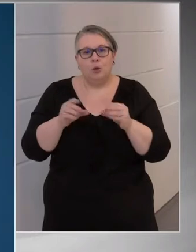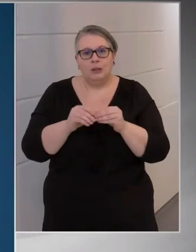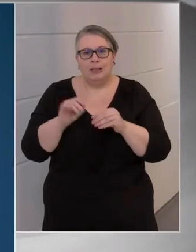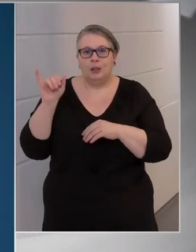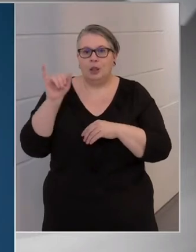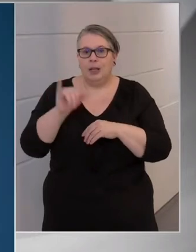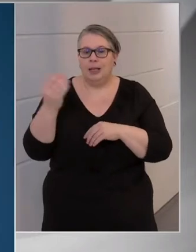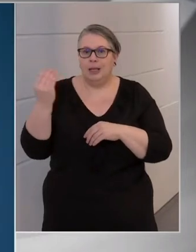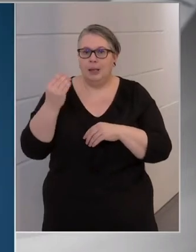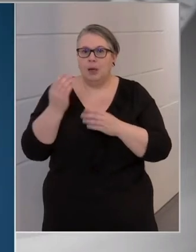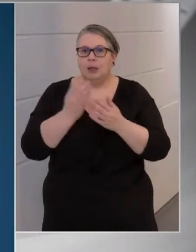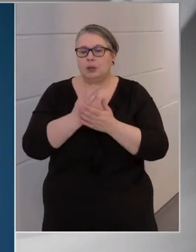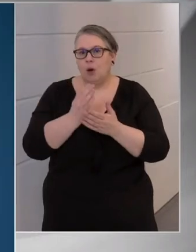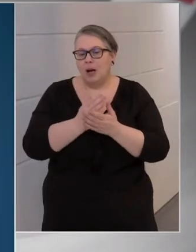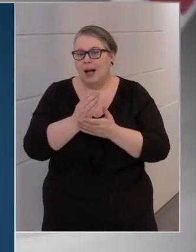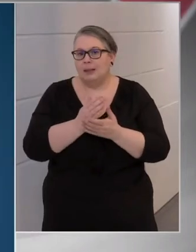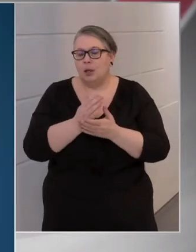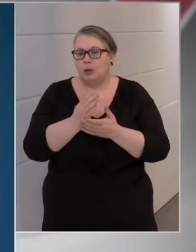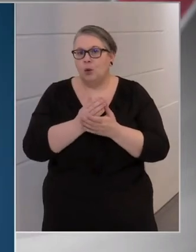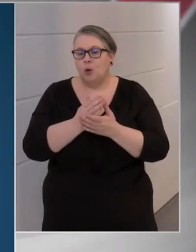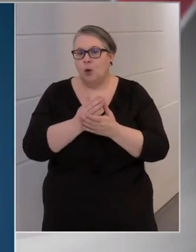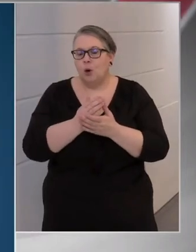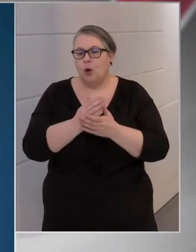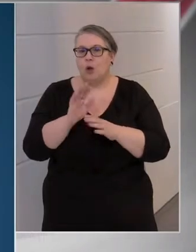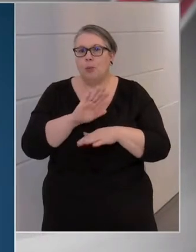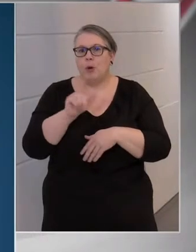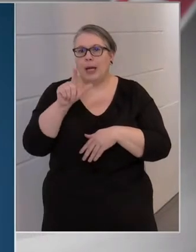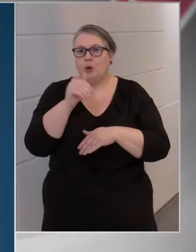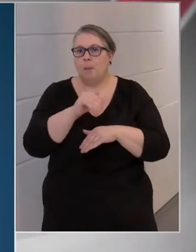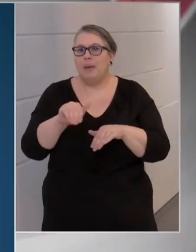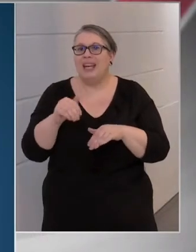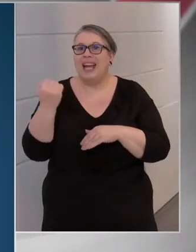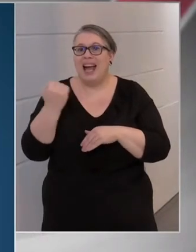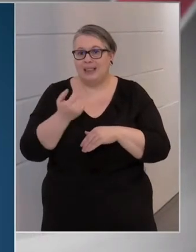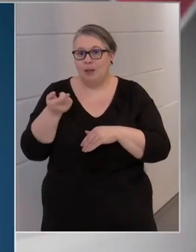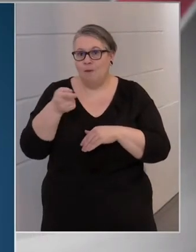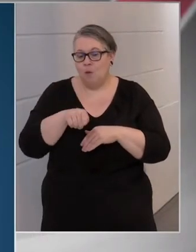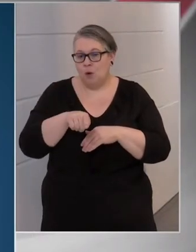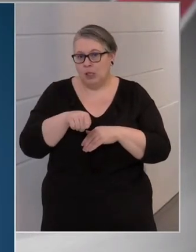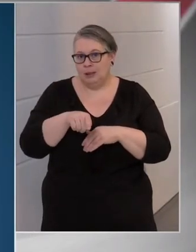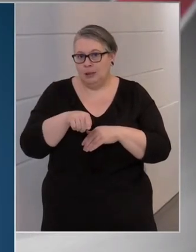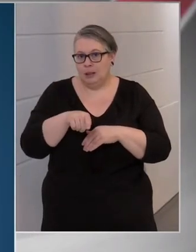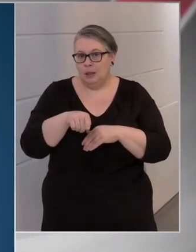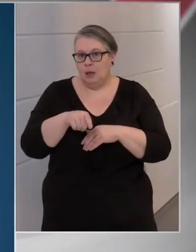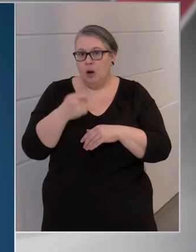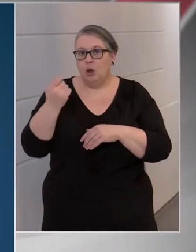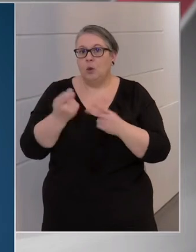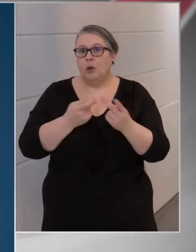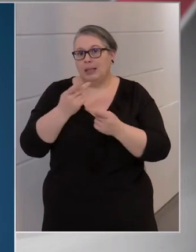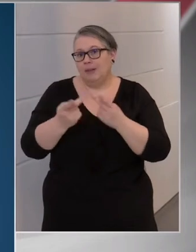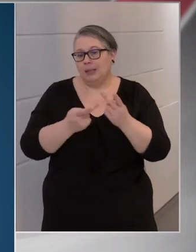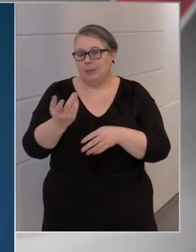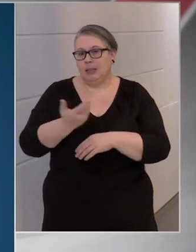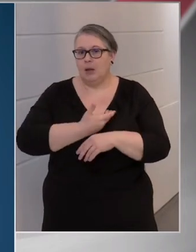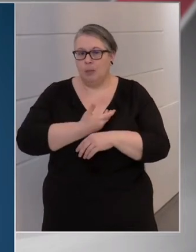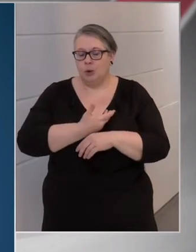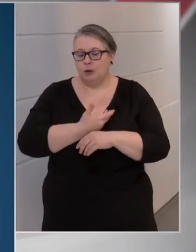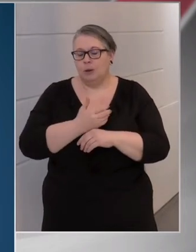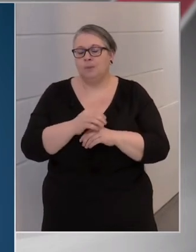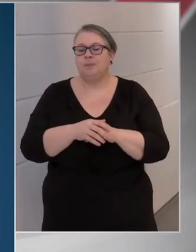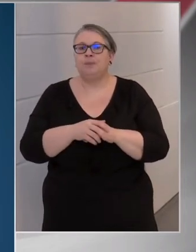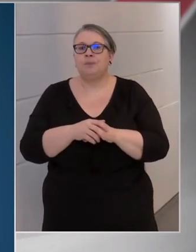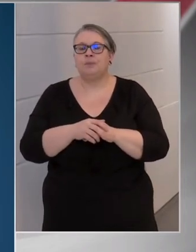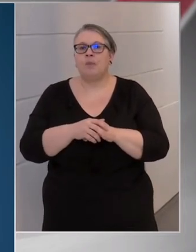légiipari szolgáltató az mindegy kétmilliárd forintnyi adókedvezményben részesült.